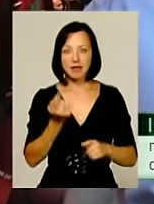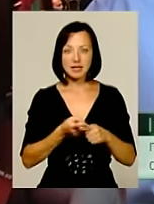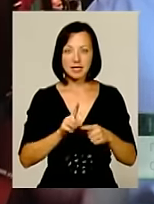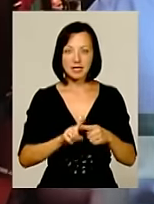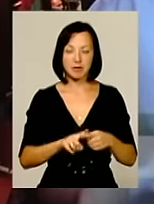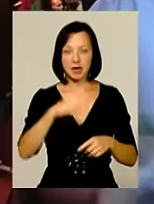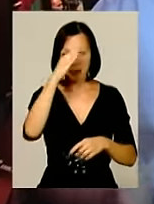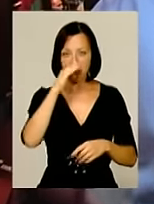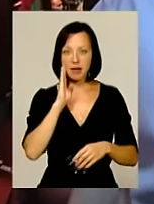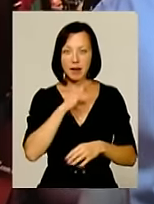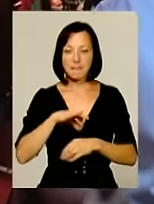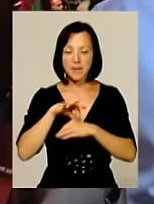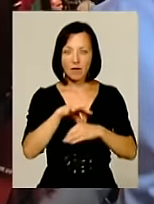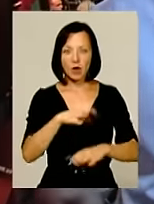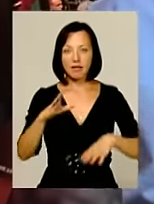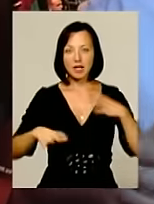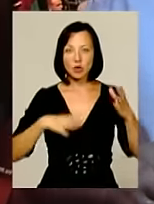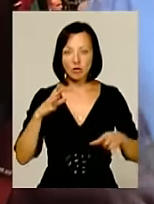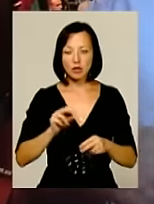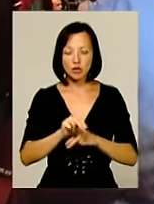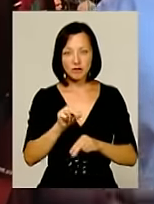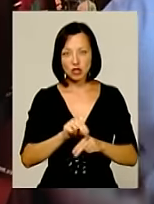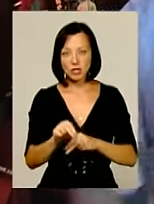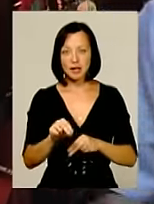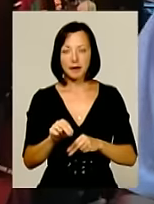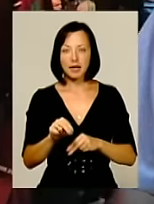цим, і батьки приводять їх на тренування, щоб навчитись.